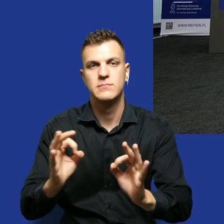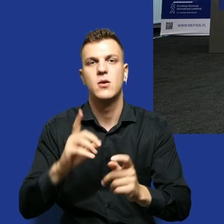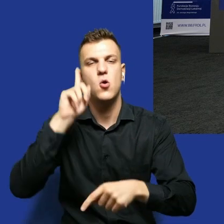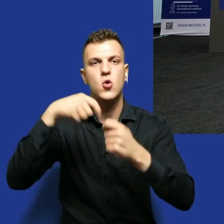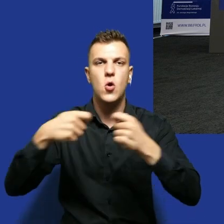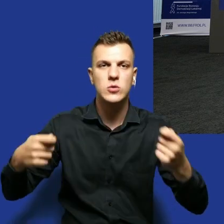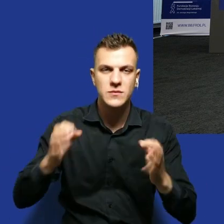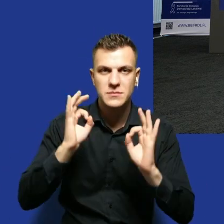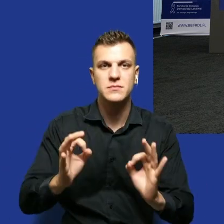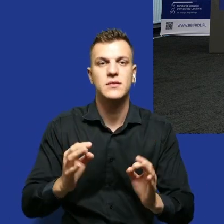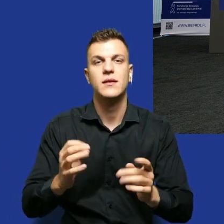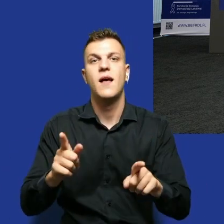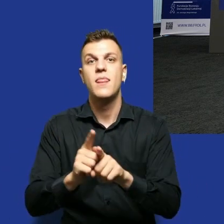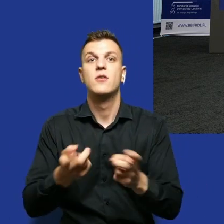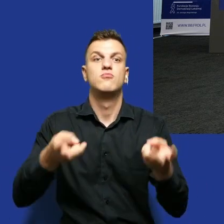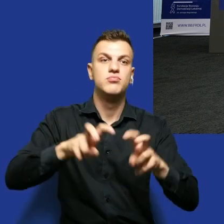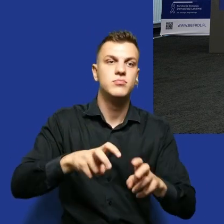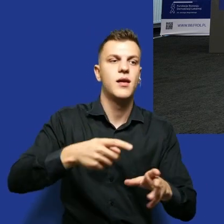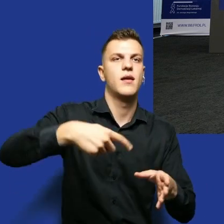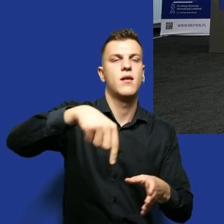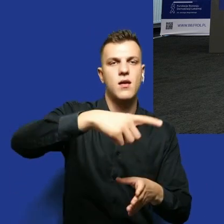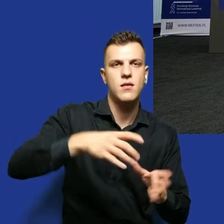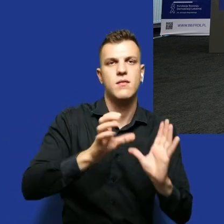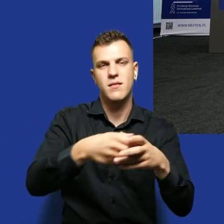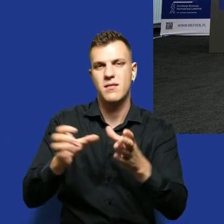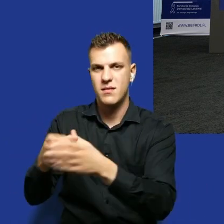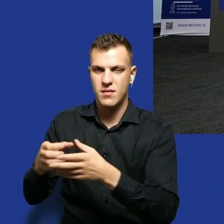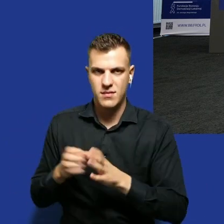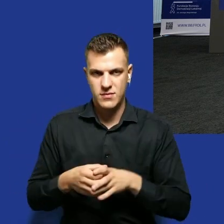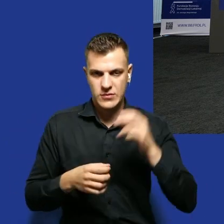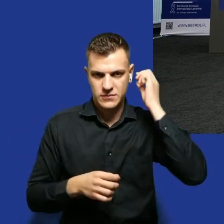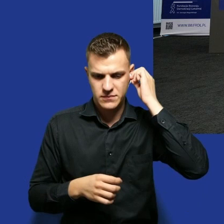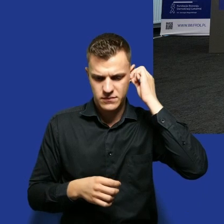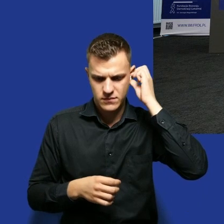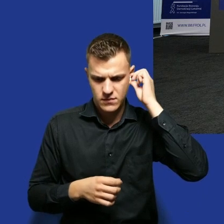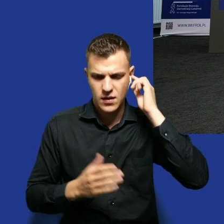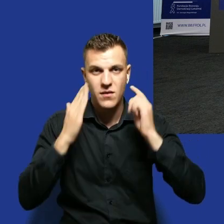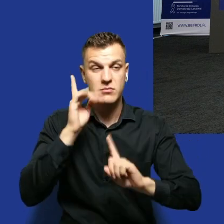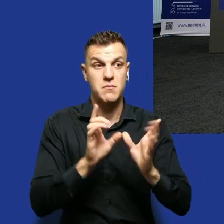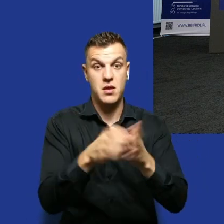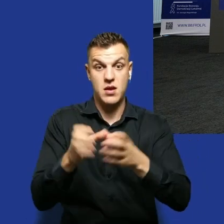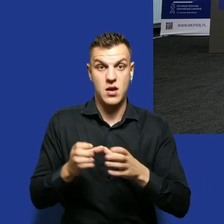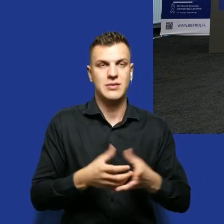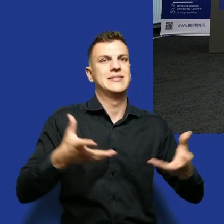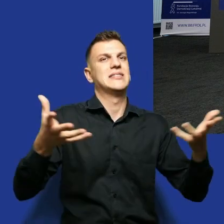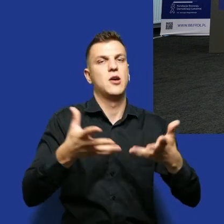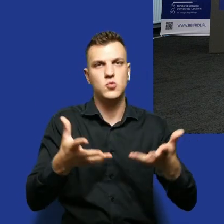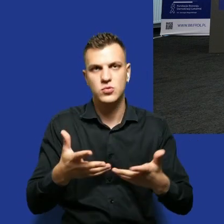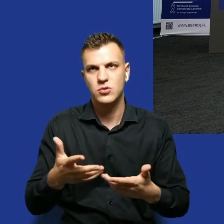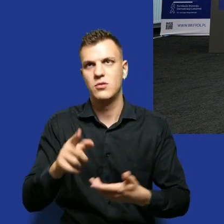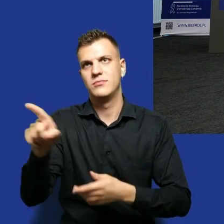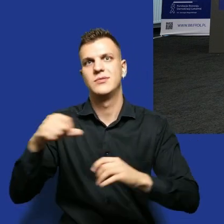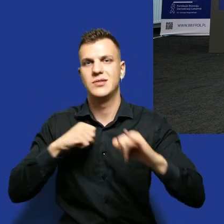rozwiązań, tworzenie gremiów. Wiem, że z gremiami mamy nadaktywność różnego rodzaju samorządów i